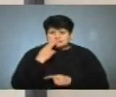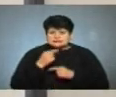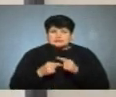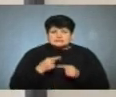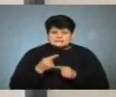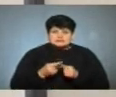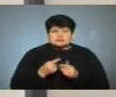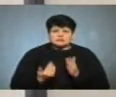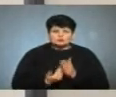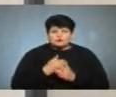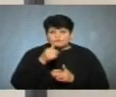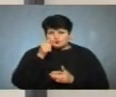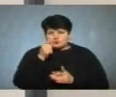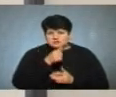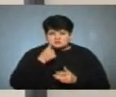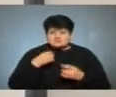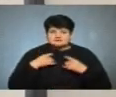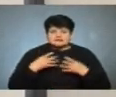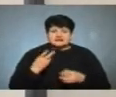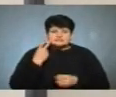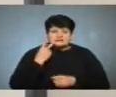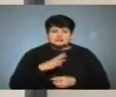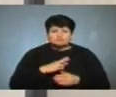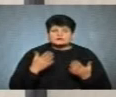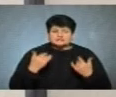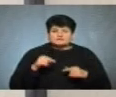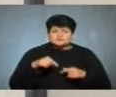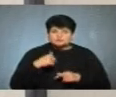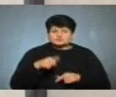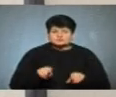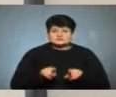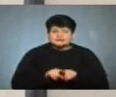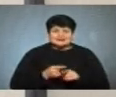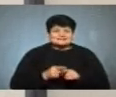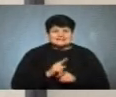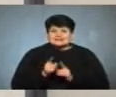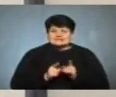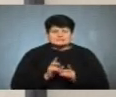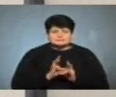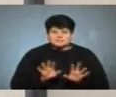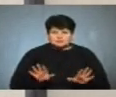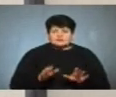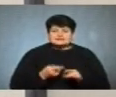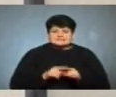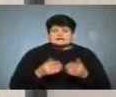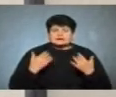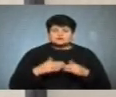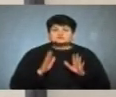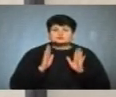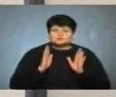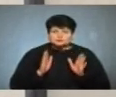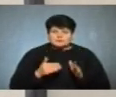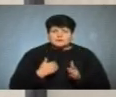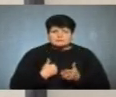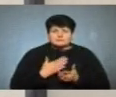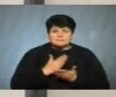новорічній різдвяні свята завжди були канікули. Так, і цьогоріч це є незмінно, і такі канікули відбудуться. Але